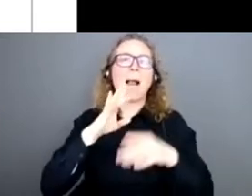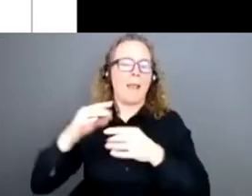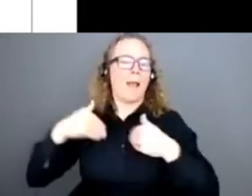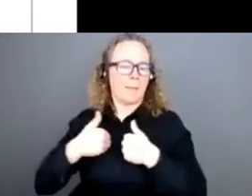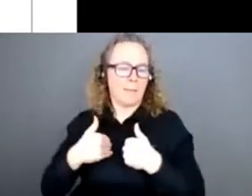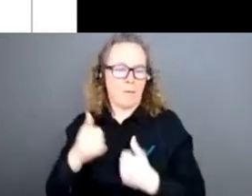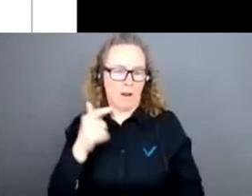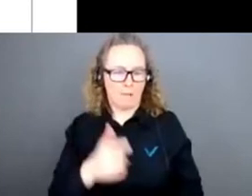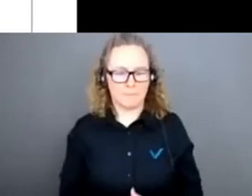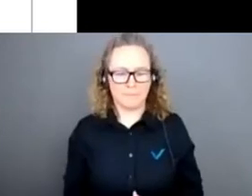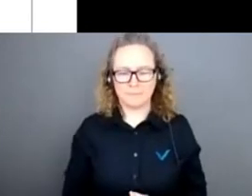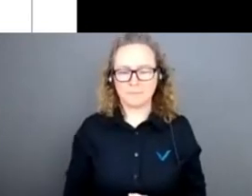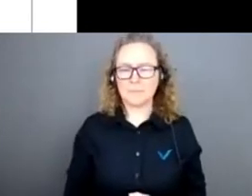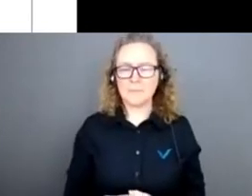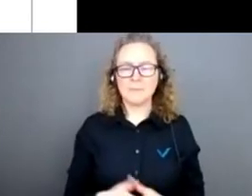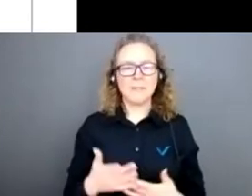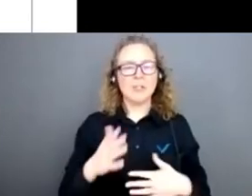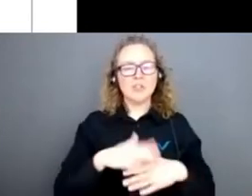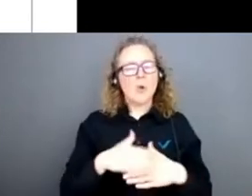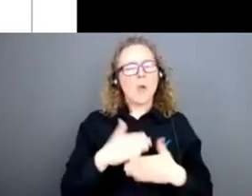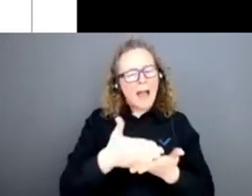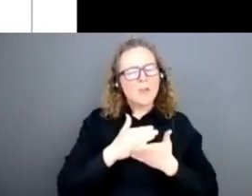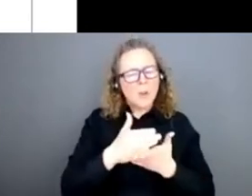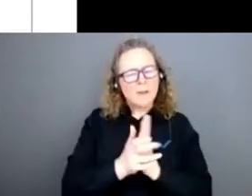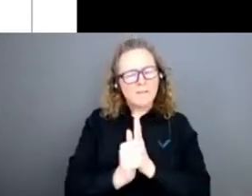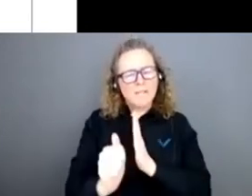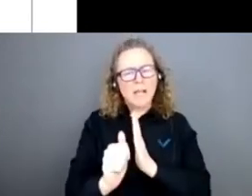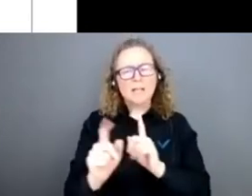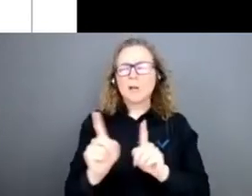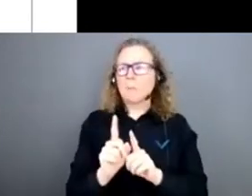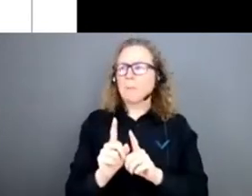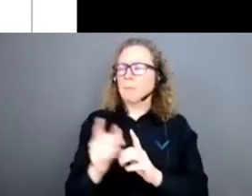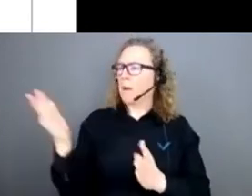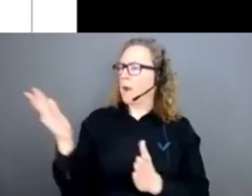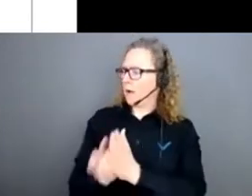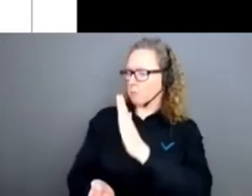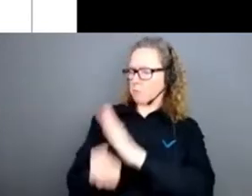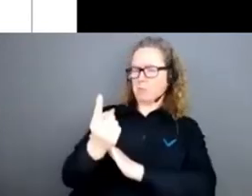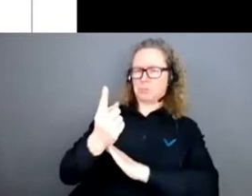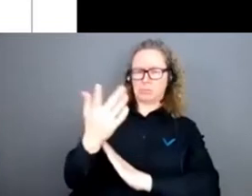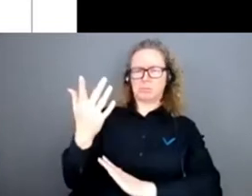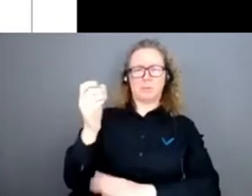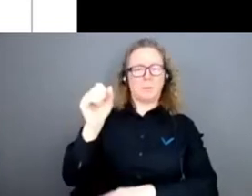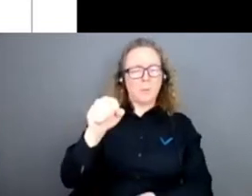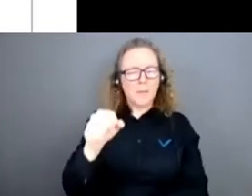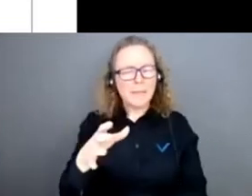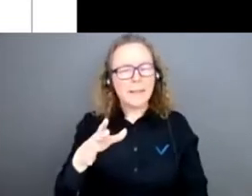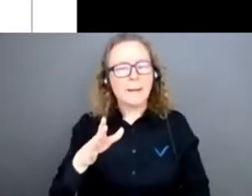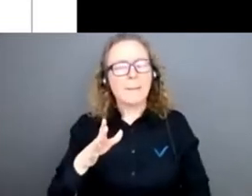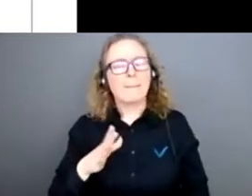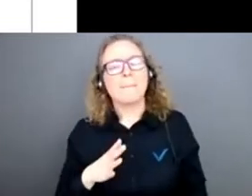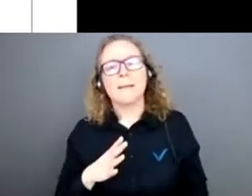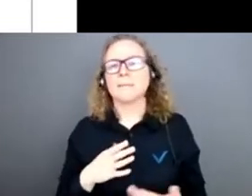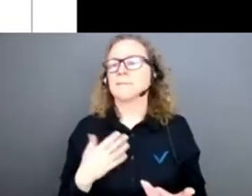dit que l'altruisme efficace a surgi tout soudainement dans le paysage, c'est vrai, pour autant, ça ne veut pas dire